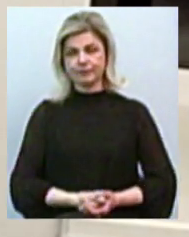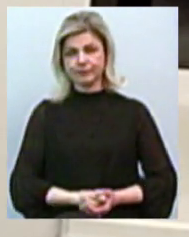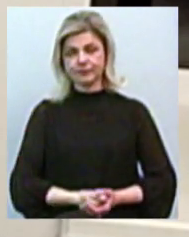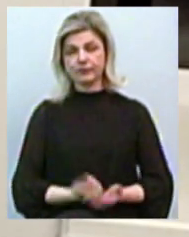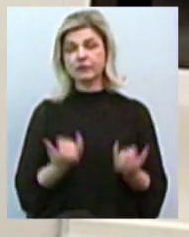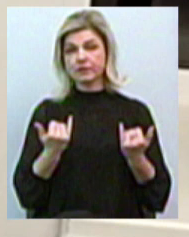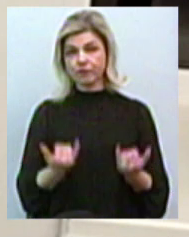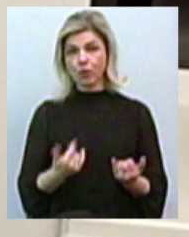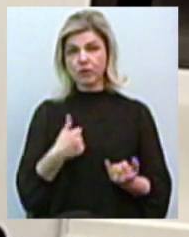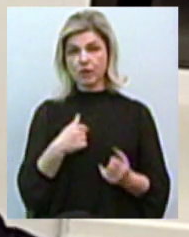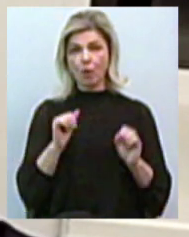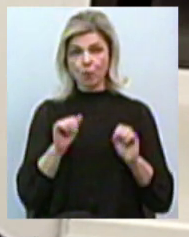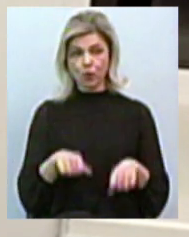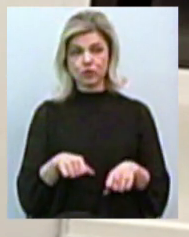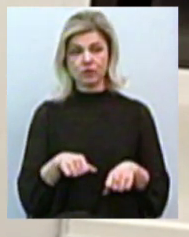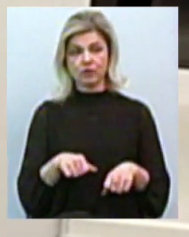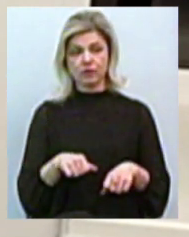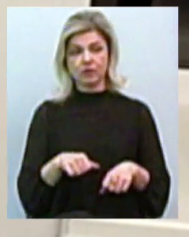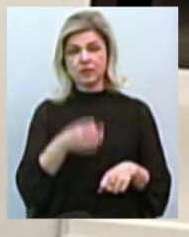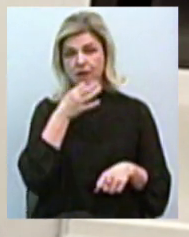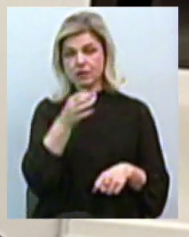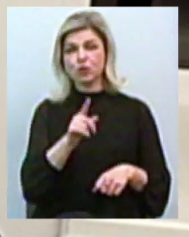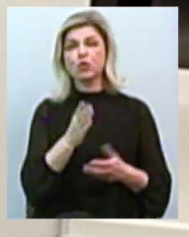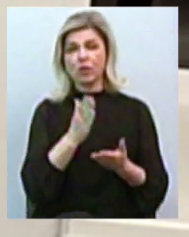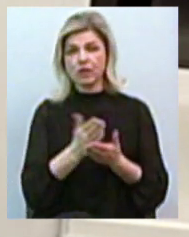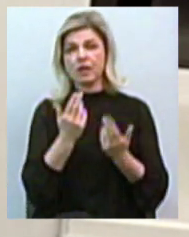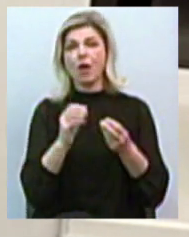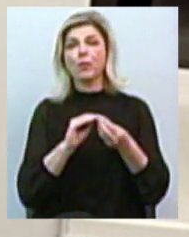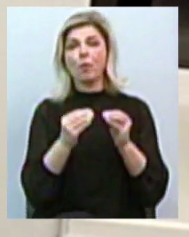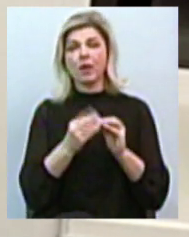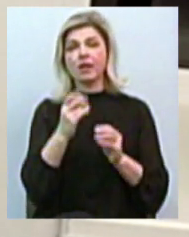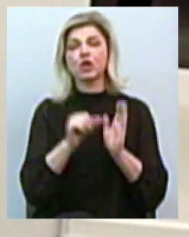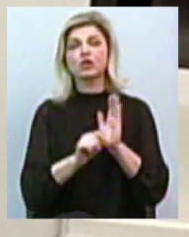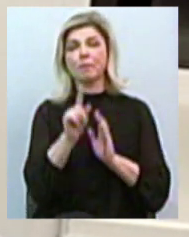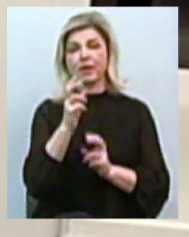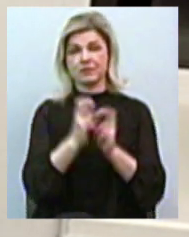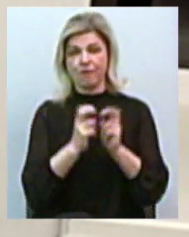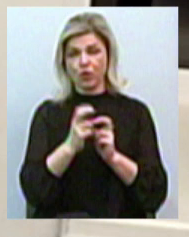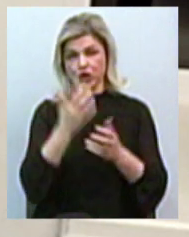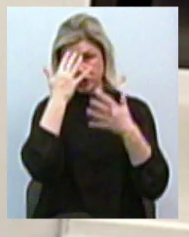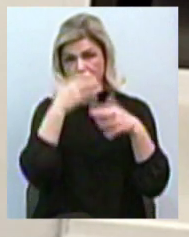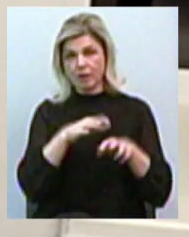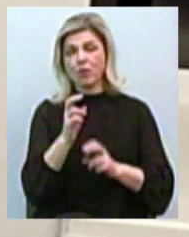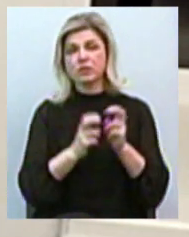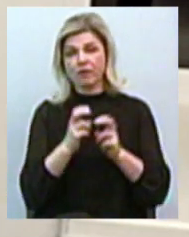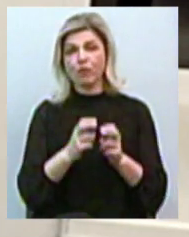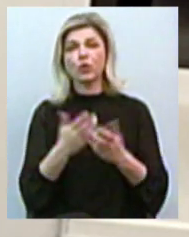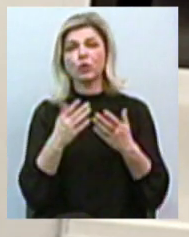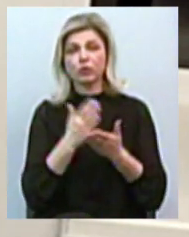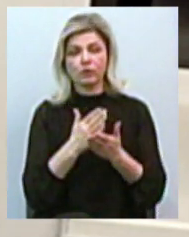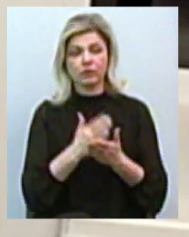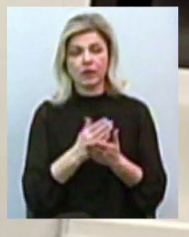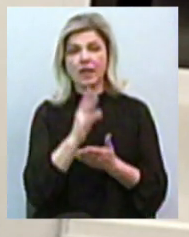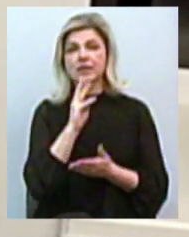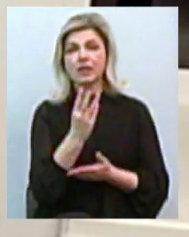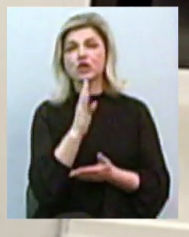Сьогодні я можу конструвати, і Миколаївській знає, що є проблеми на 61-му заводі. Червноморський завод, до речі, знаходився 3-4